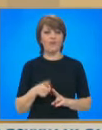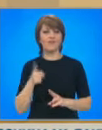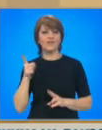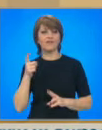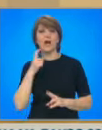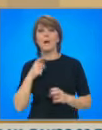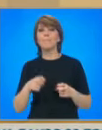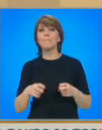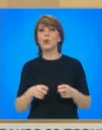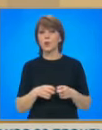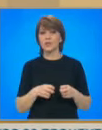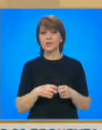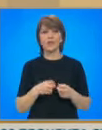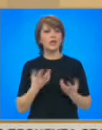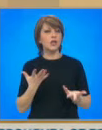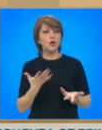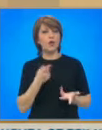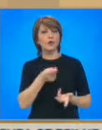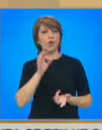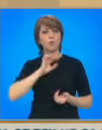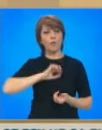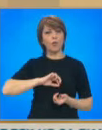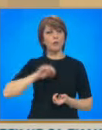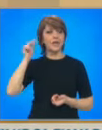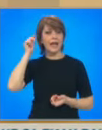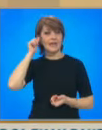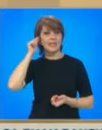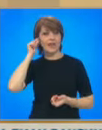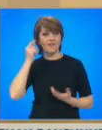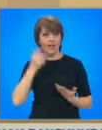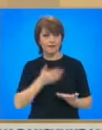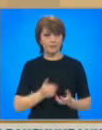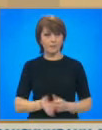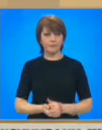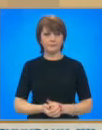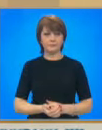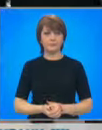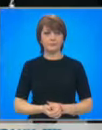премьерът получи съвети за борба с корупцията, вижте в репортажа.